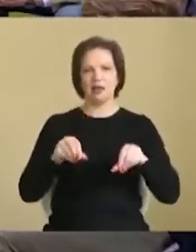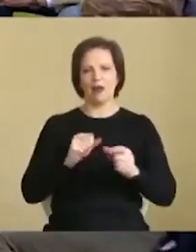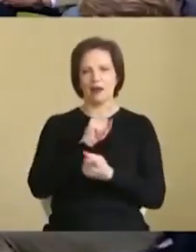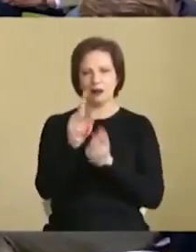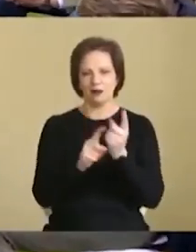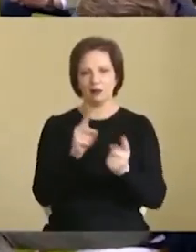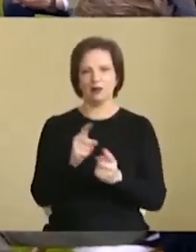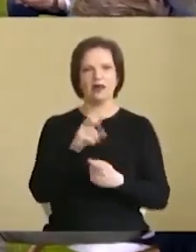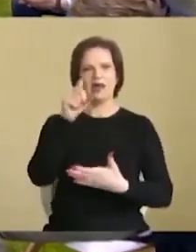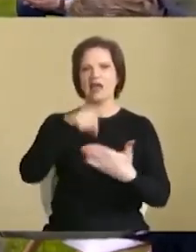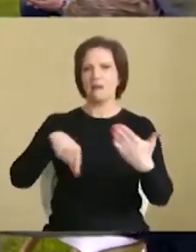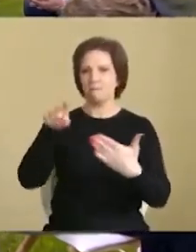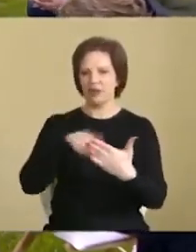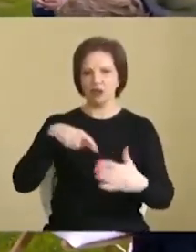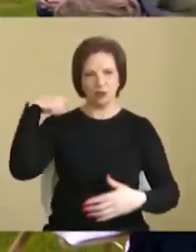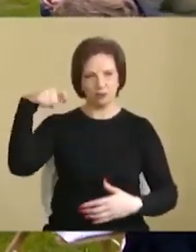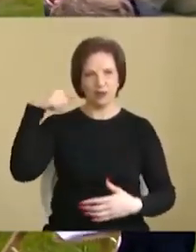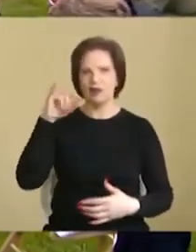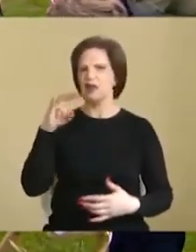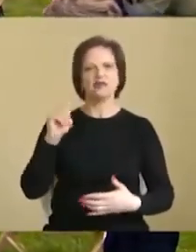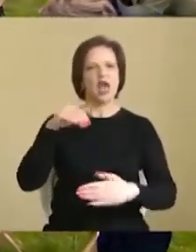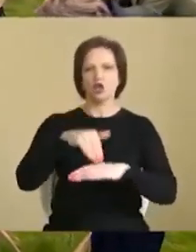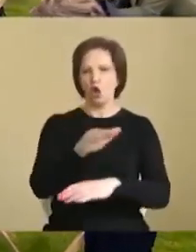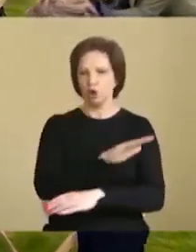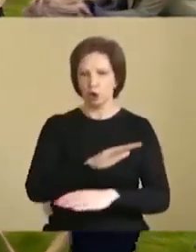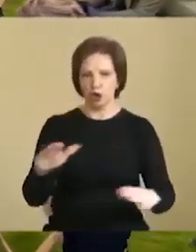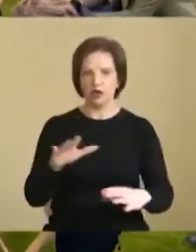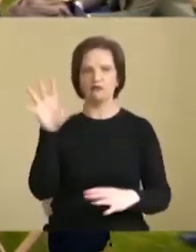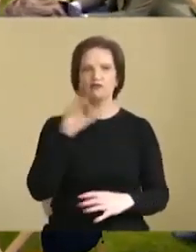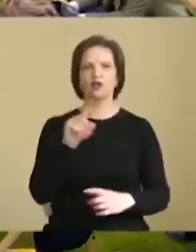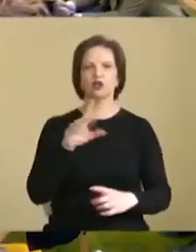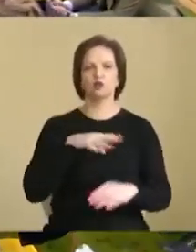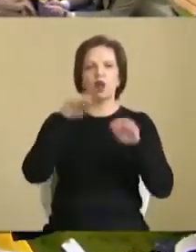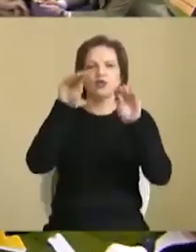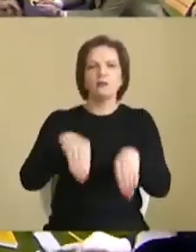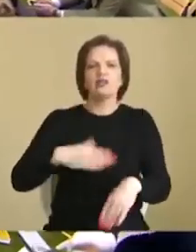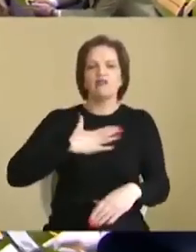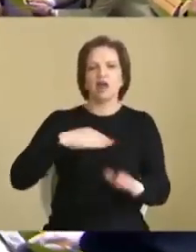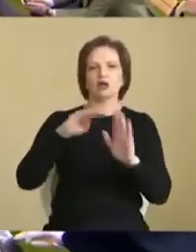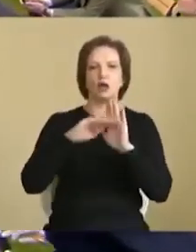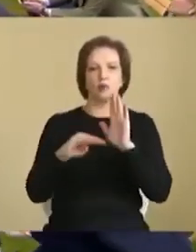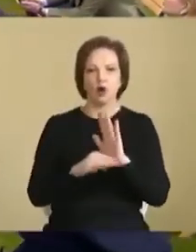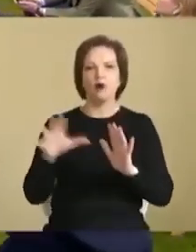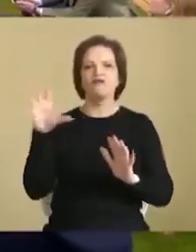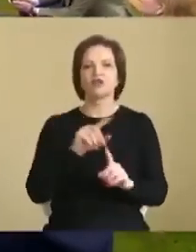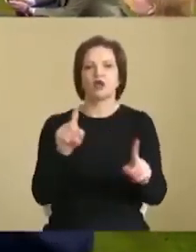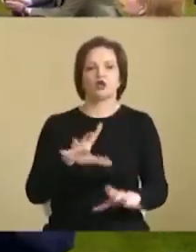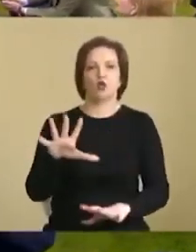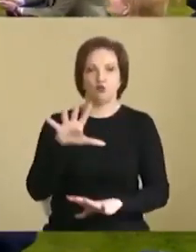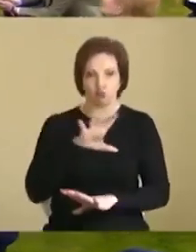президента, і недоторкання. Все, що у нас було написано в нашій програмі президента України, все, що